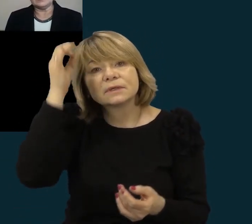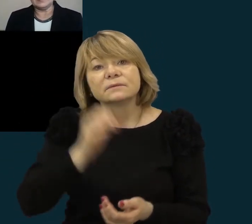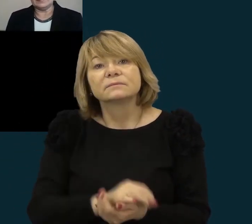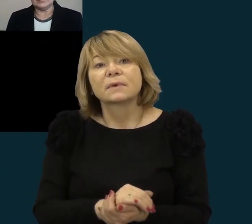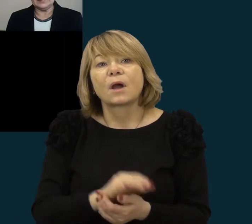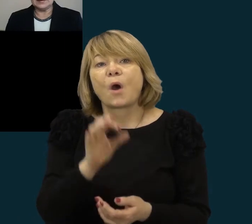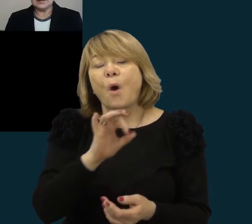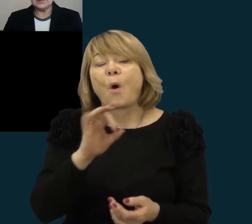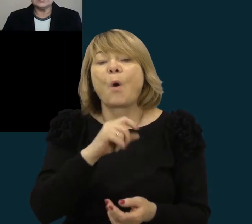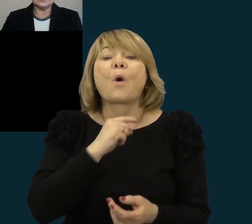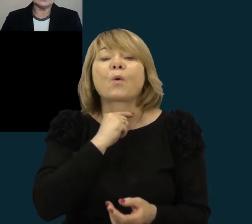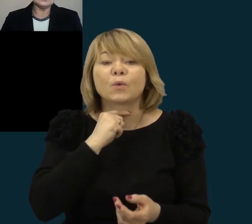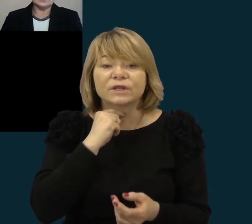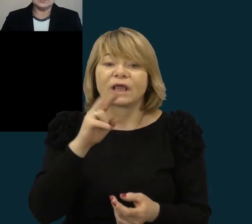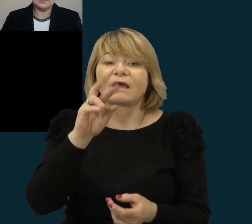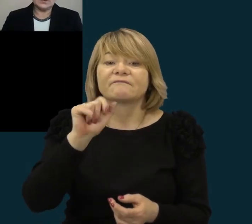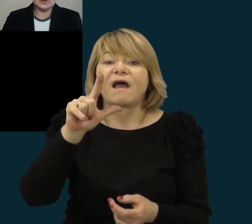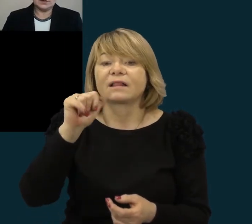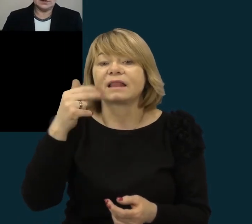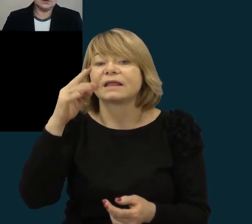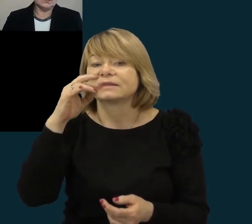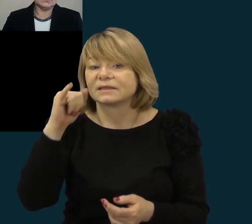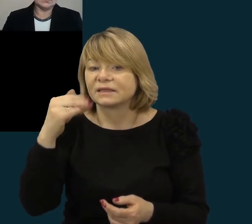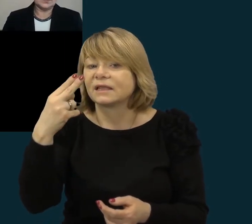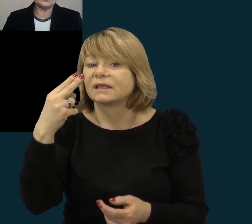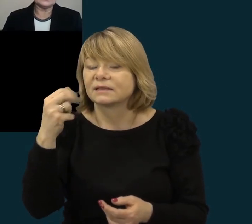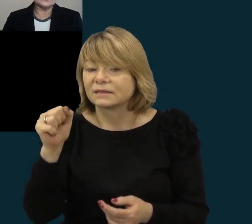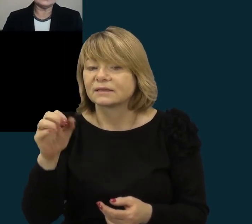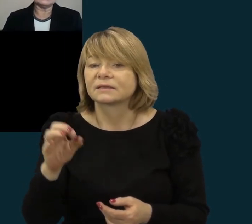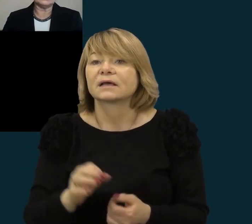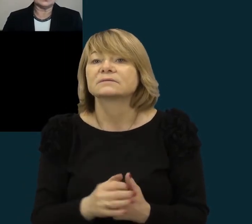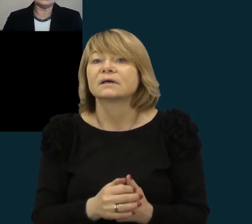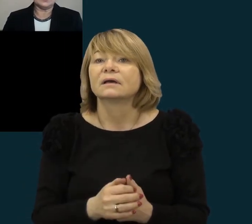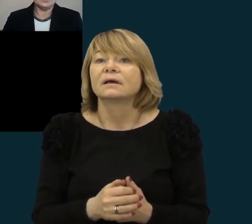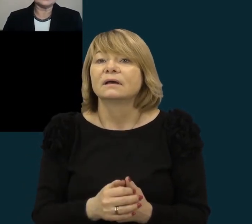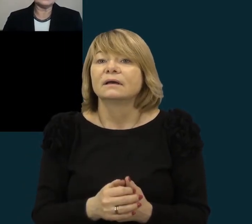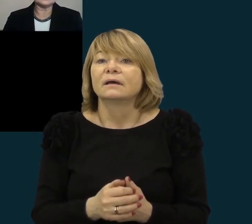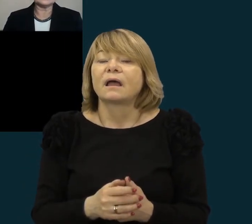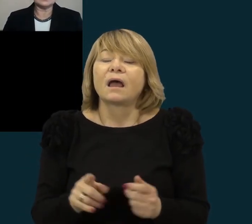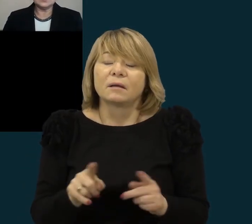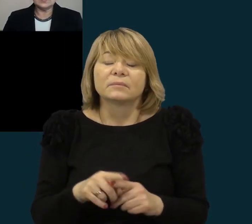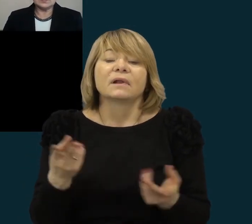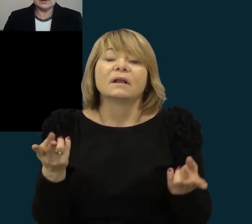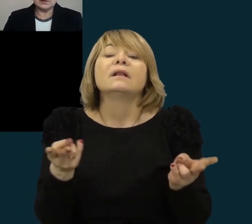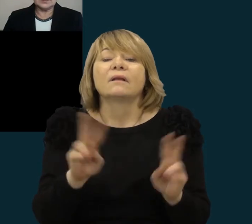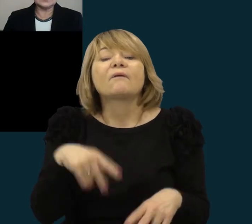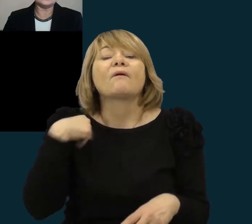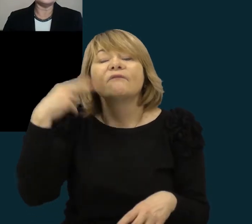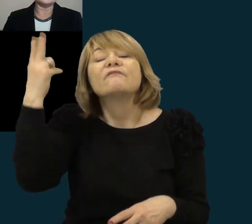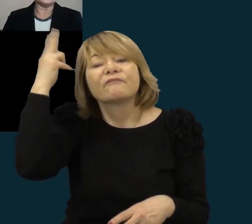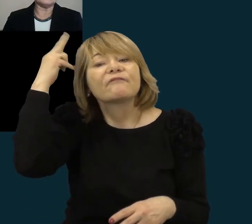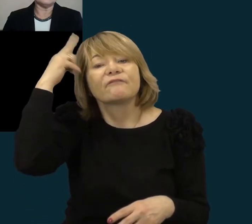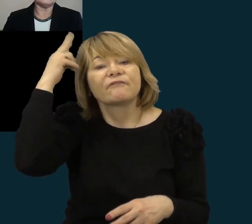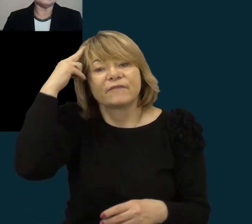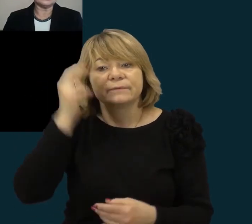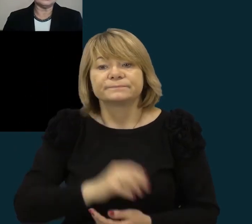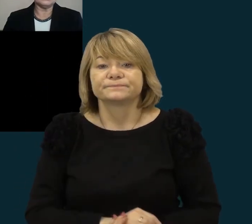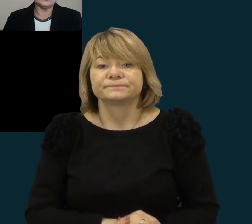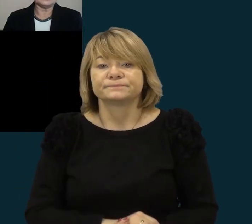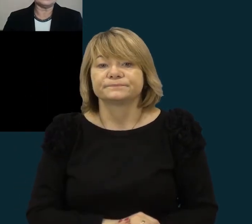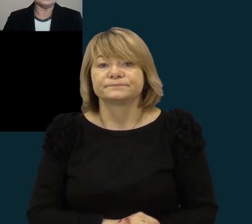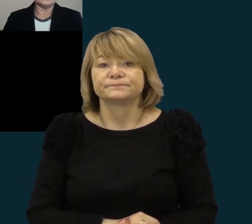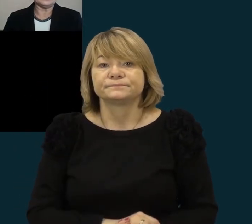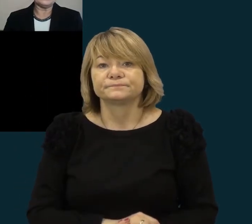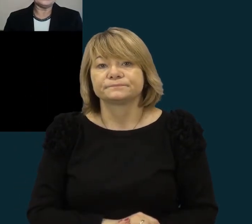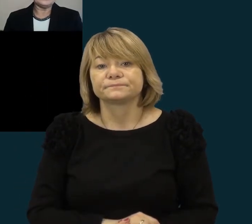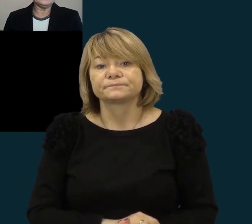kunigą Antaną Valentiną tikrai yra, kaip amžiams, įsirėžė į žmonių